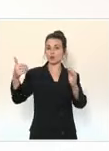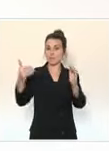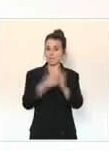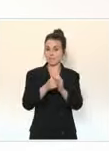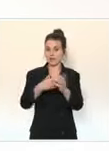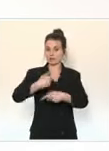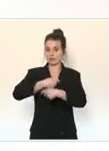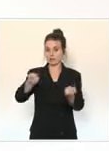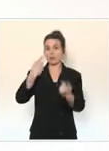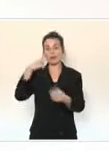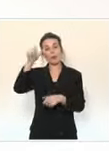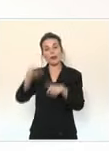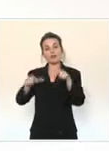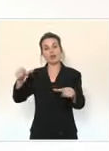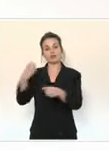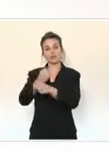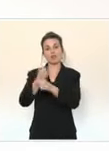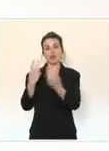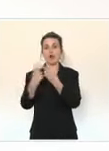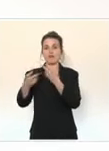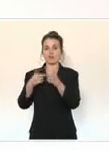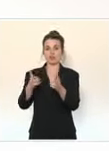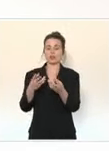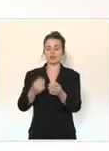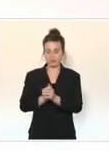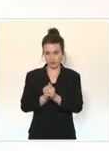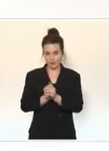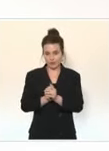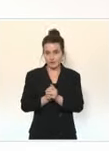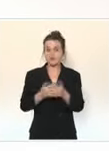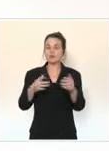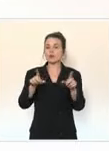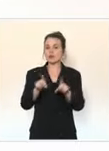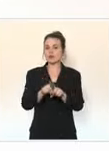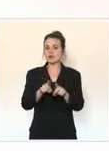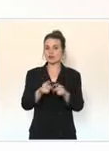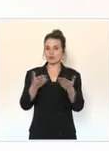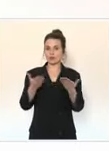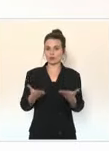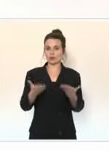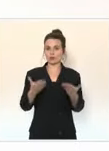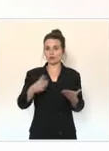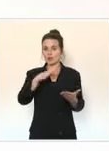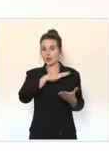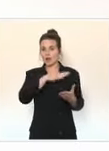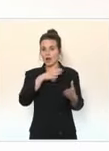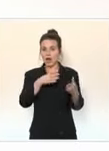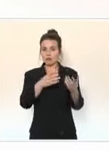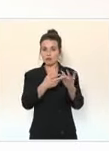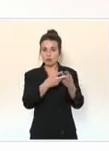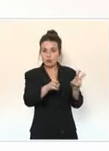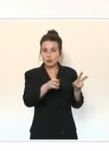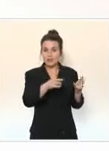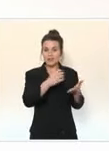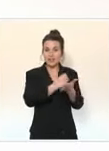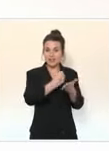pour aller chercher les publics qui sont aujourd'hui encore en moyenne moins testés que le reste de la population. Je pense notamment